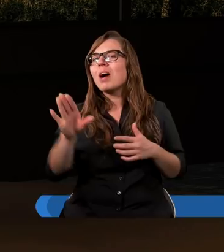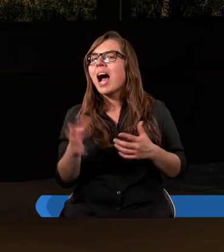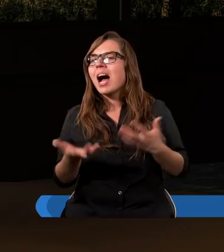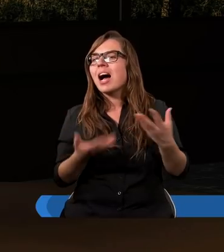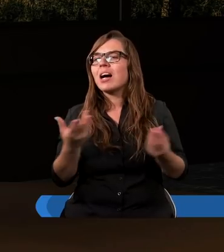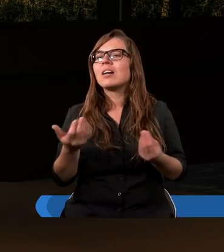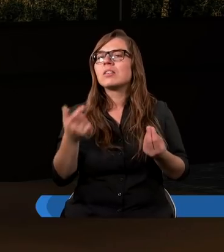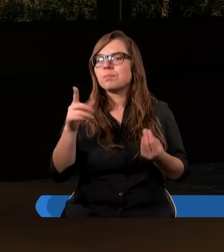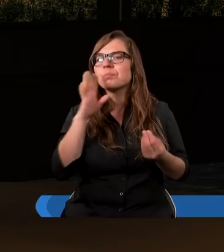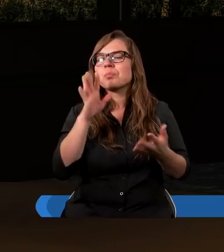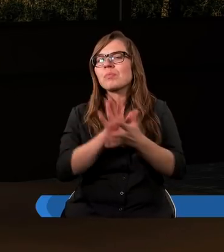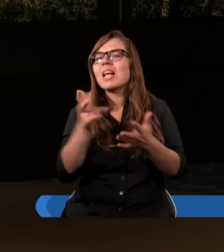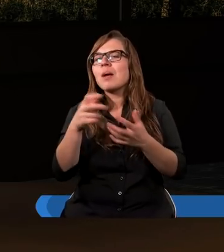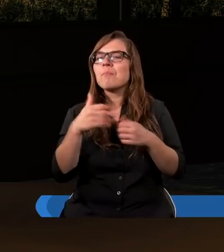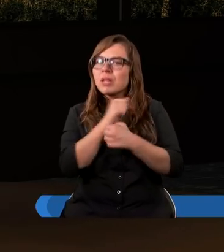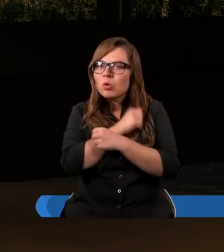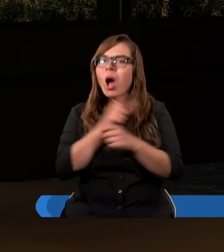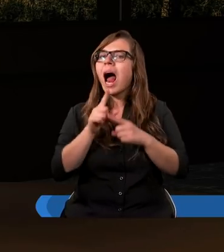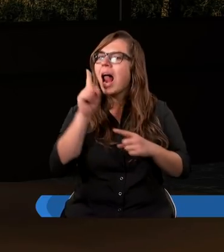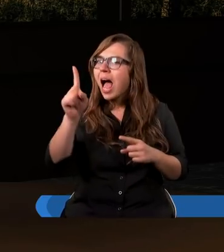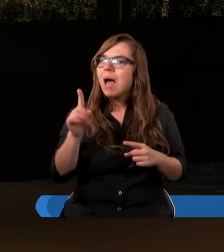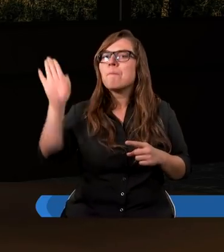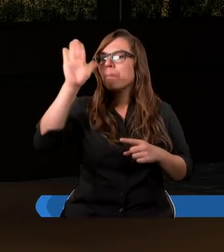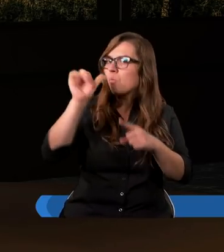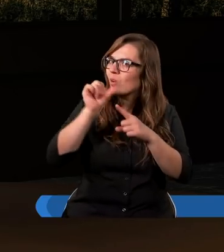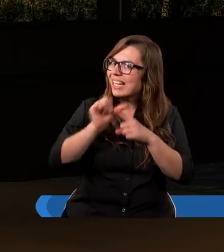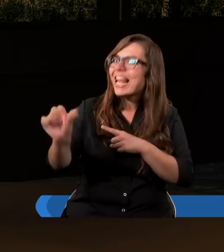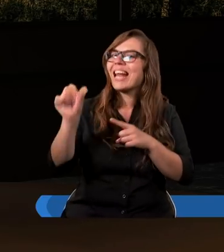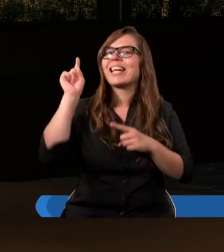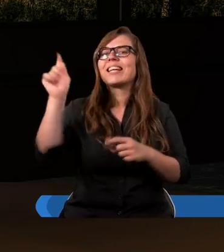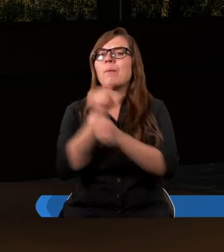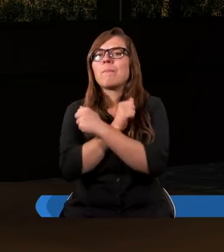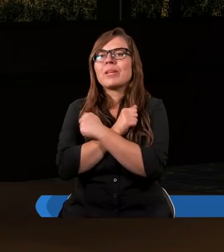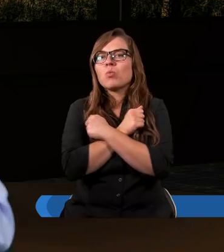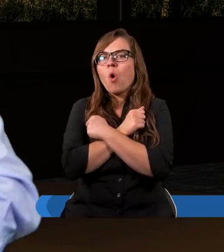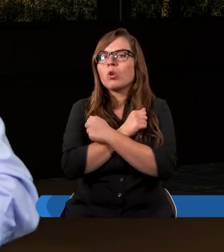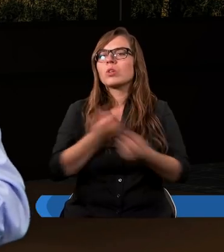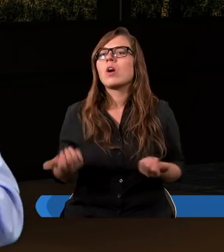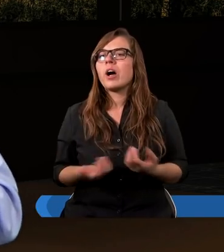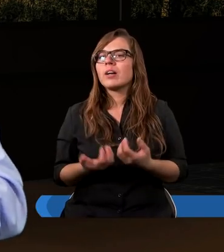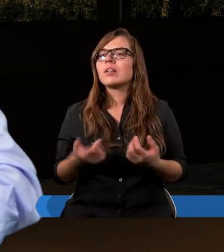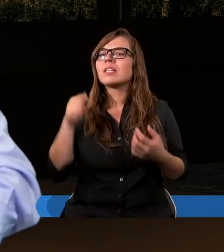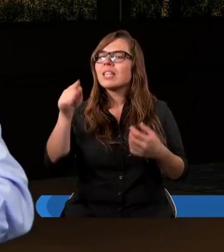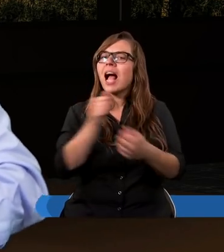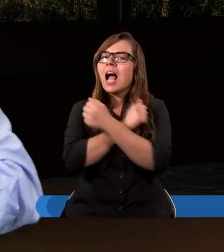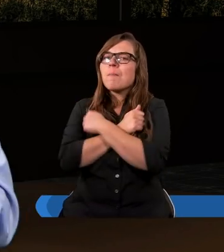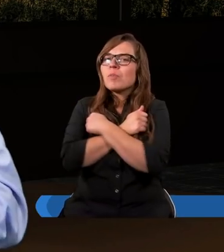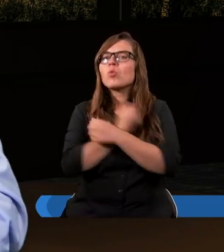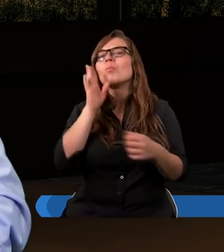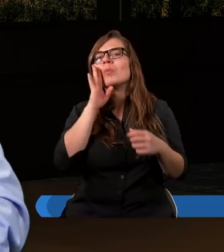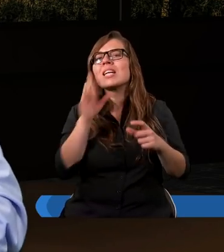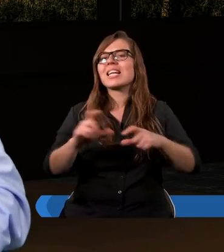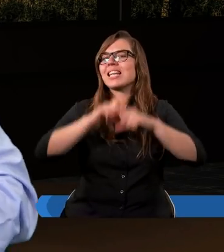miłość, ale Bóg jest miłością. I jest ta miłość jakby go